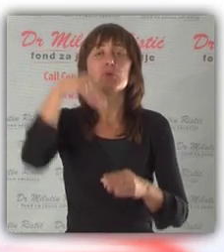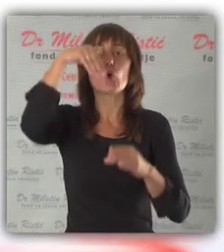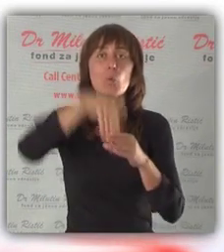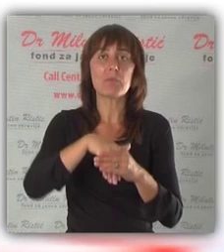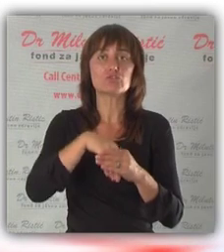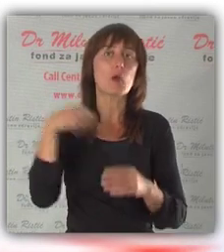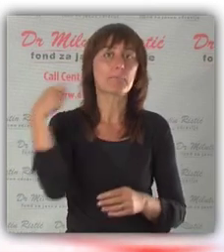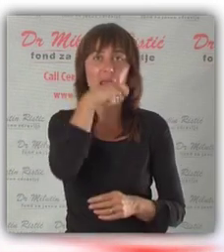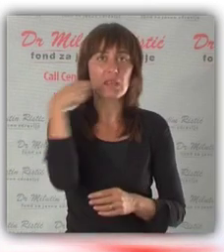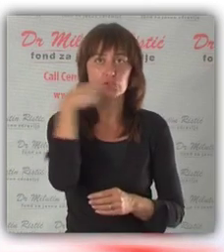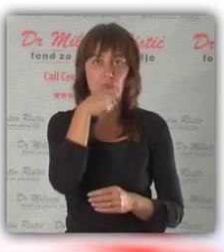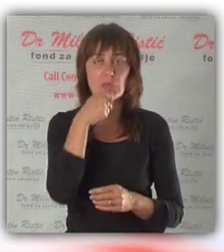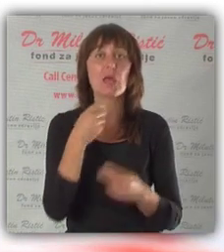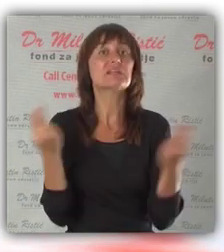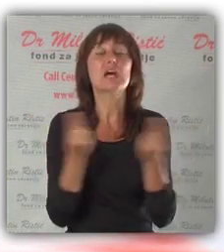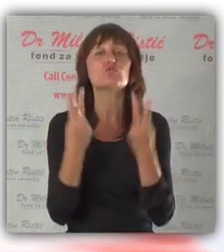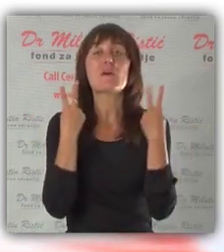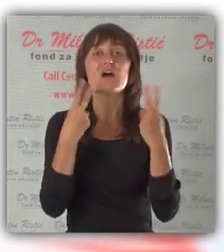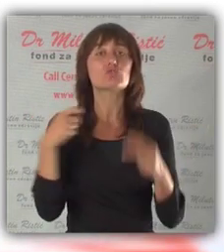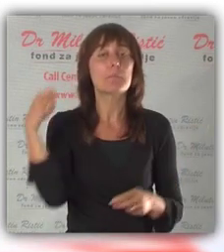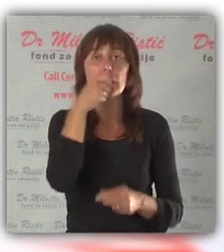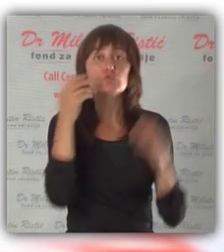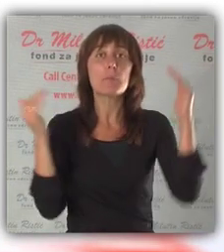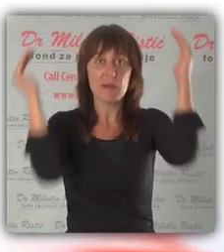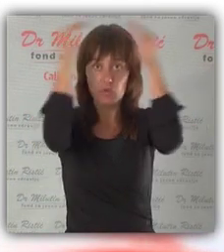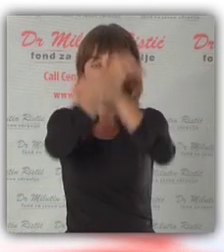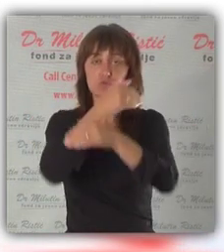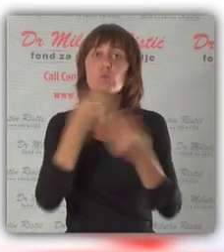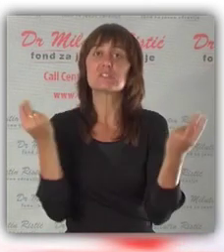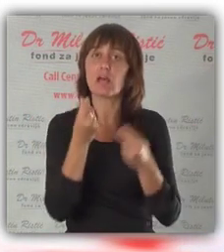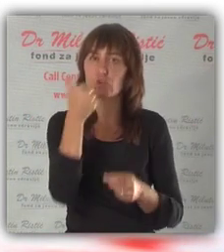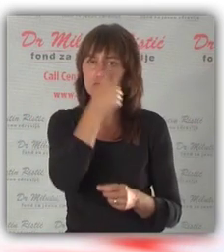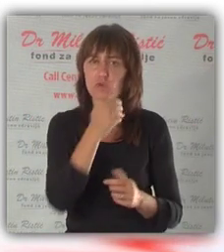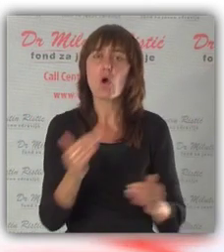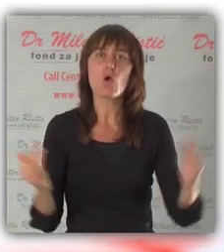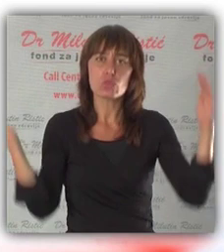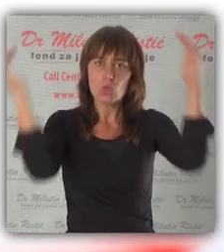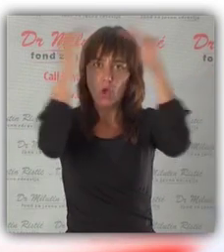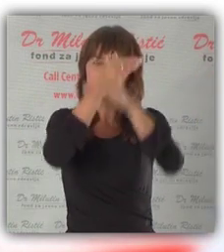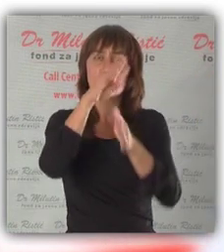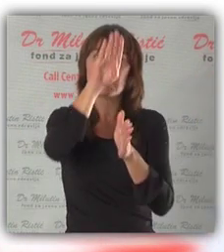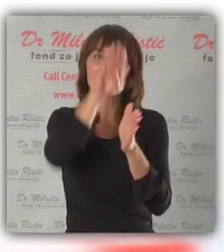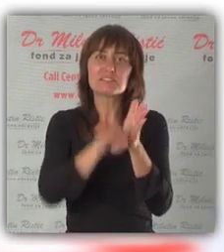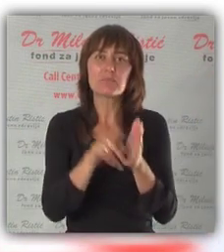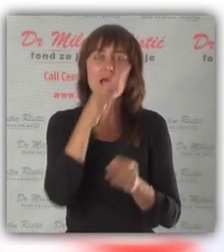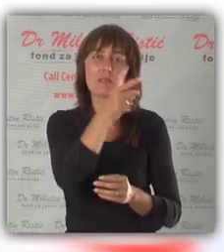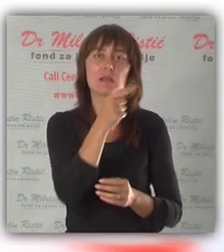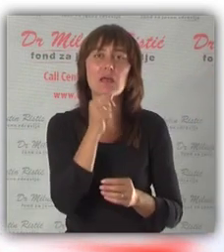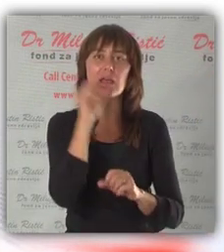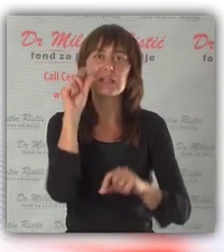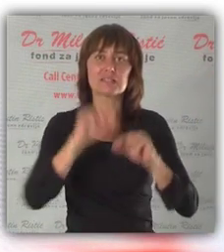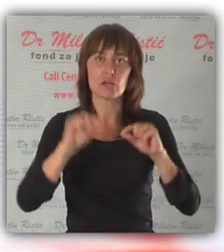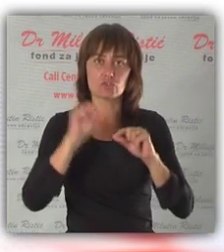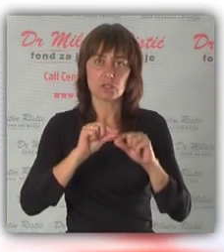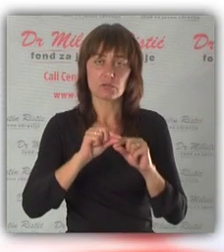moguća umjesto pranja zuba. Zašto je bitno pranje zuba noću? Zato što u toku noći dolazi do smanjenja